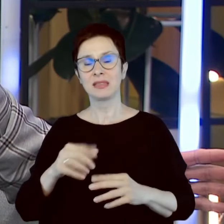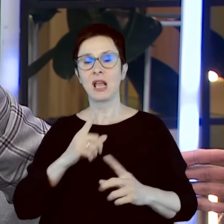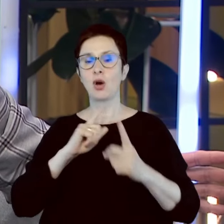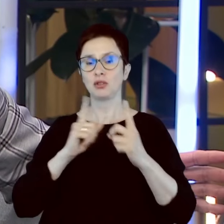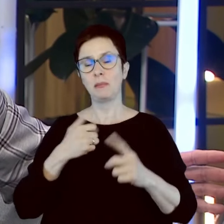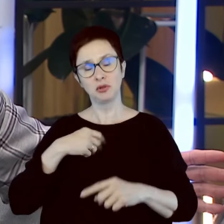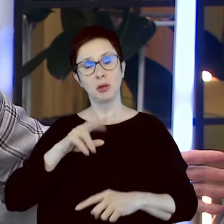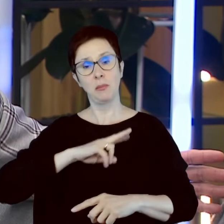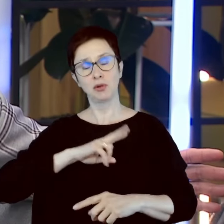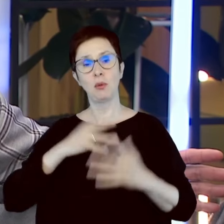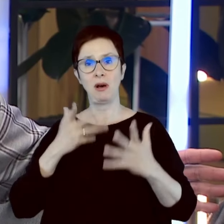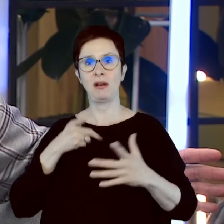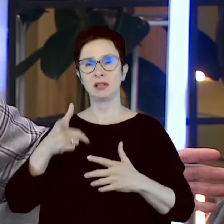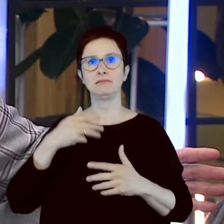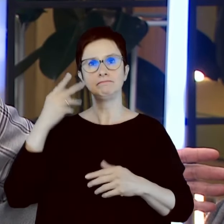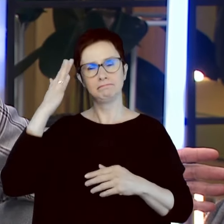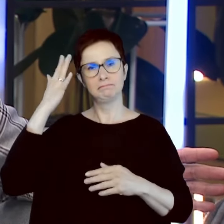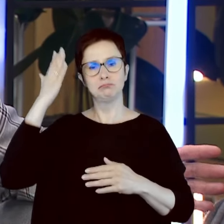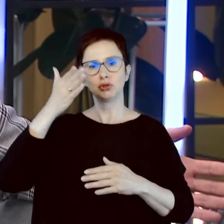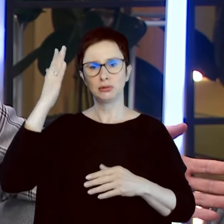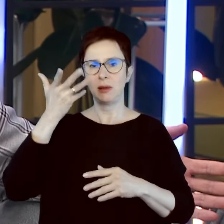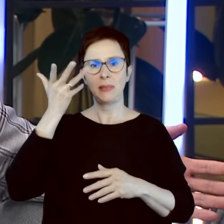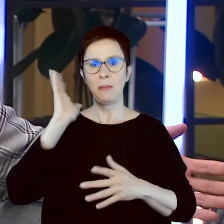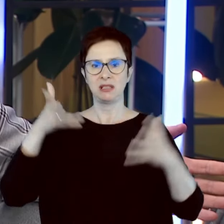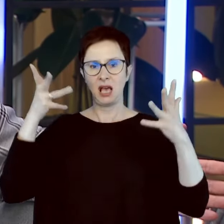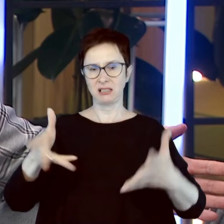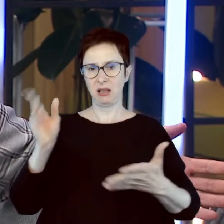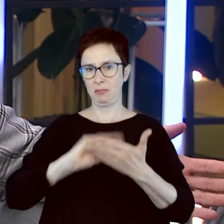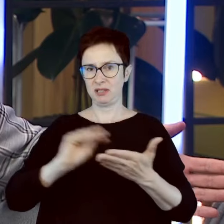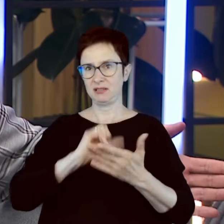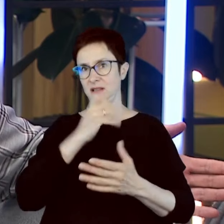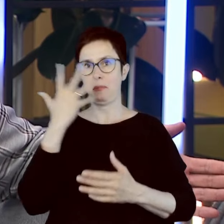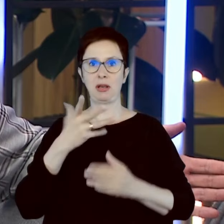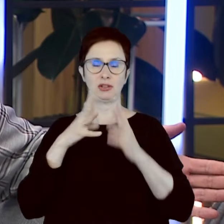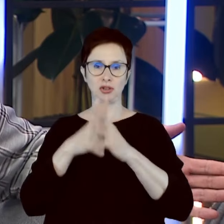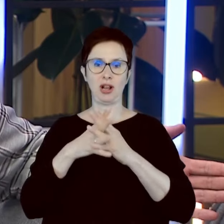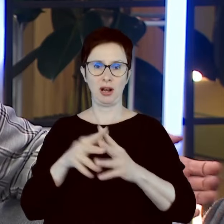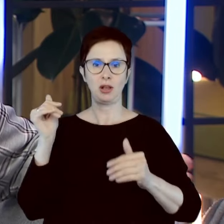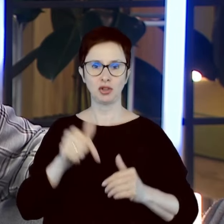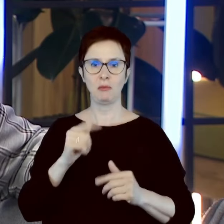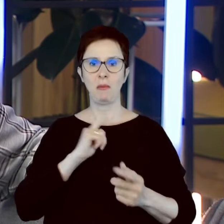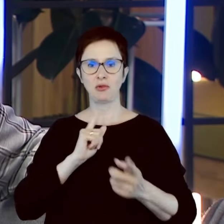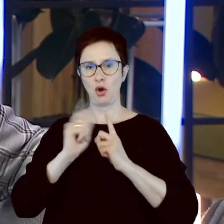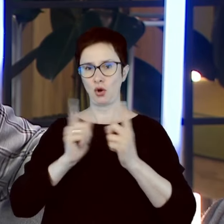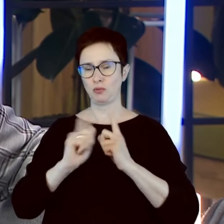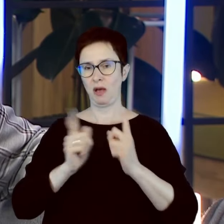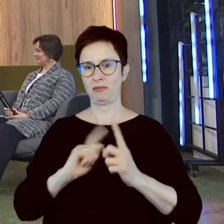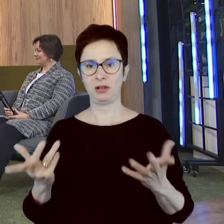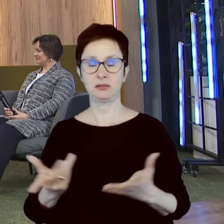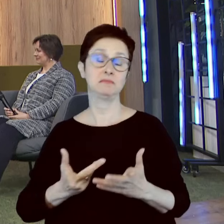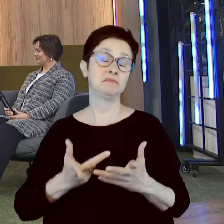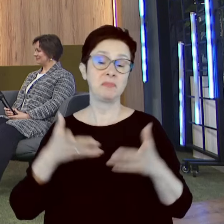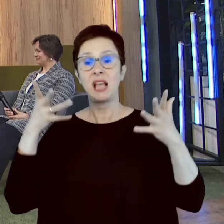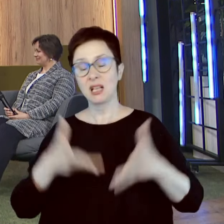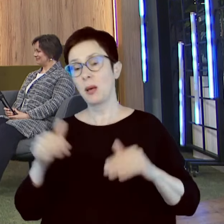profesor, ta wizja tego, że nie będzie już egzaminów pisanych, być może za 5-10 lat, tylko będziemy musieli rozmawiać ze sobą. One mogą być, te egzaminy